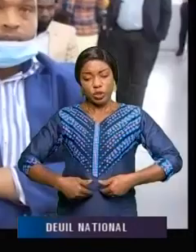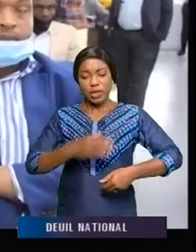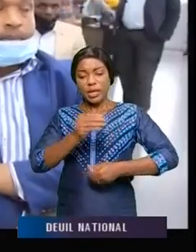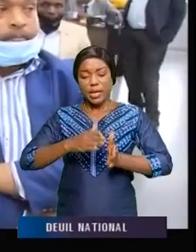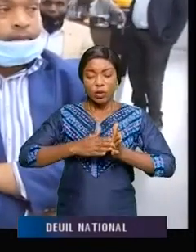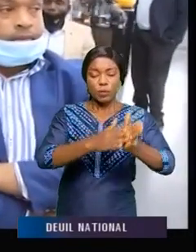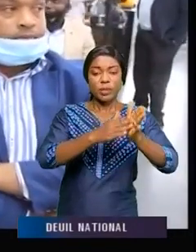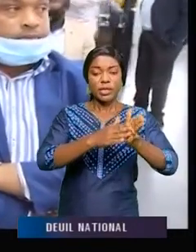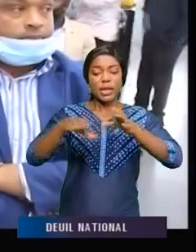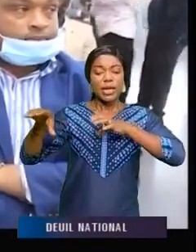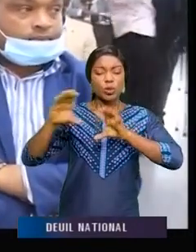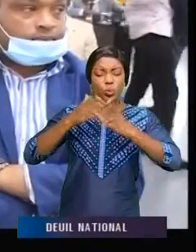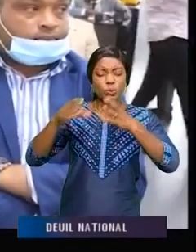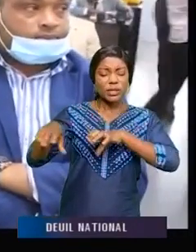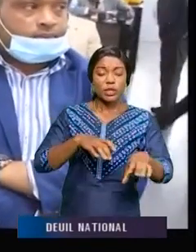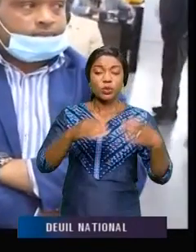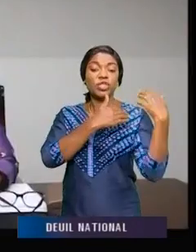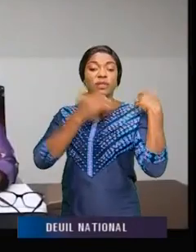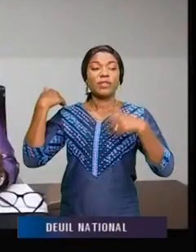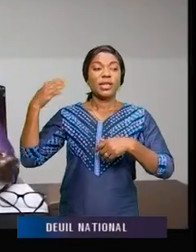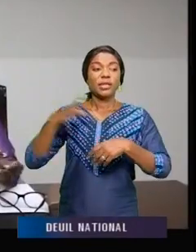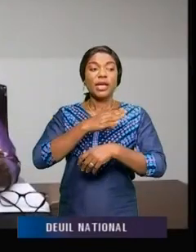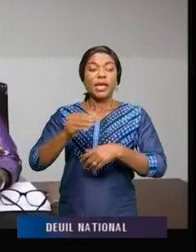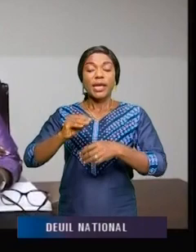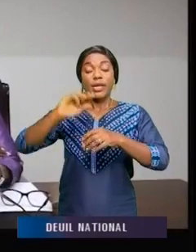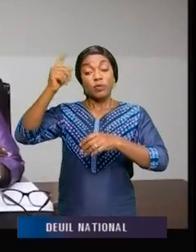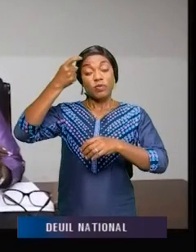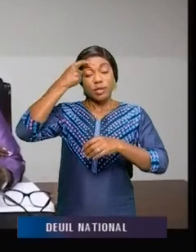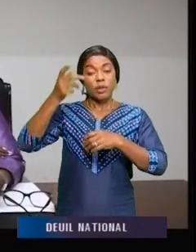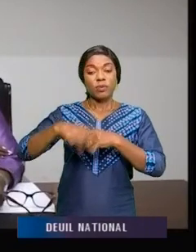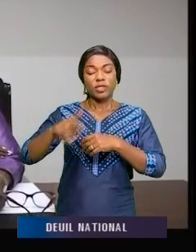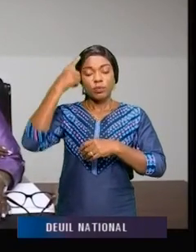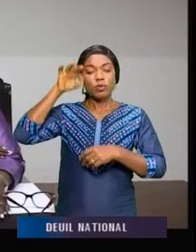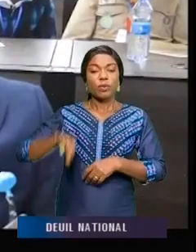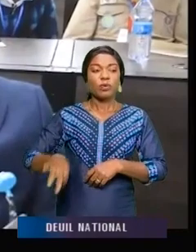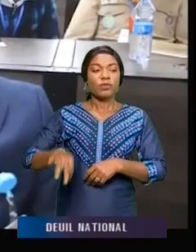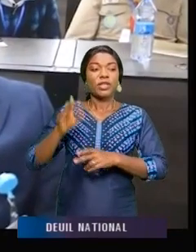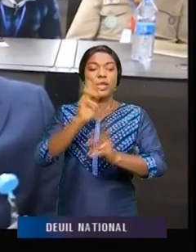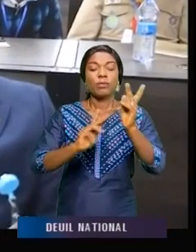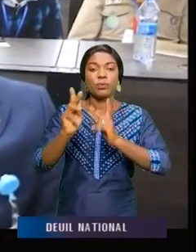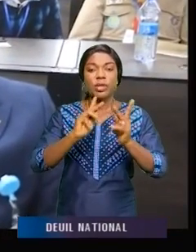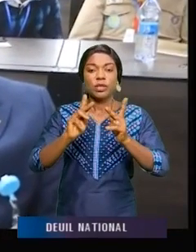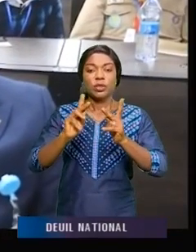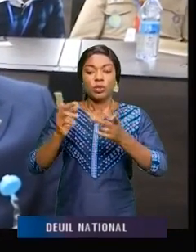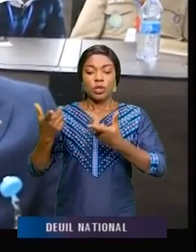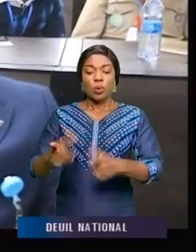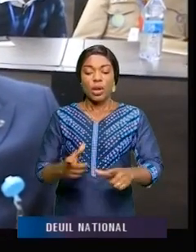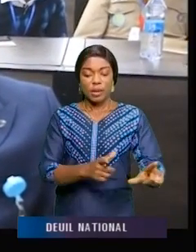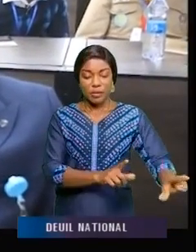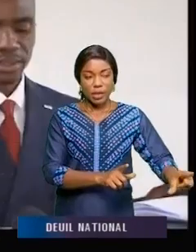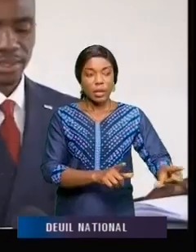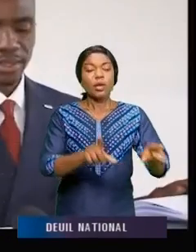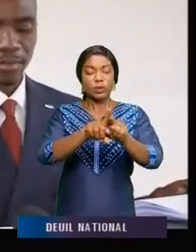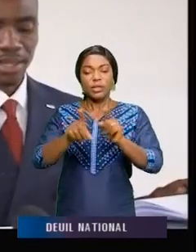les actions du chef de l'État, Félix Tisekedi, et du gouvernement provincial pour l'intérêt de la population l'Oulabès. Emmanuel